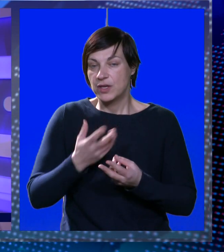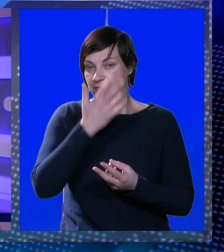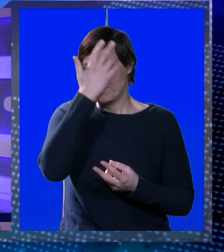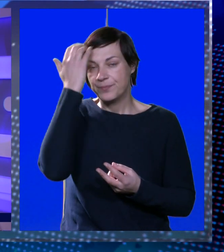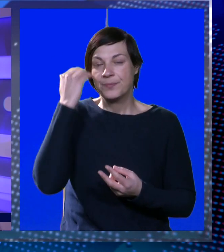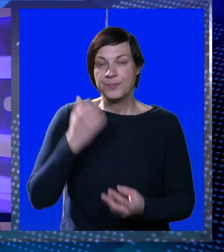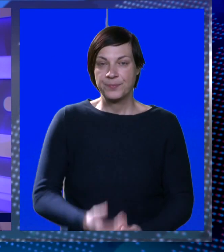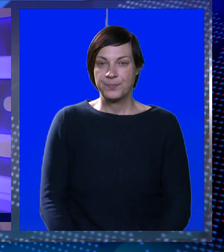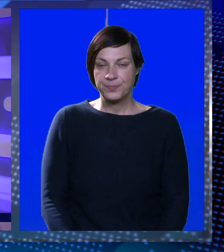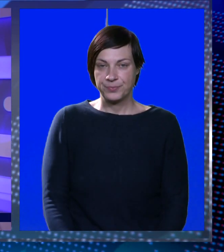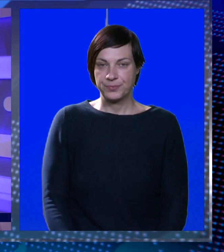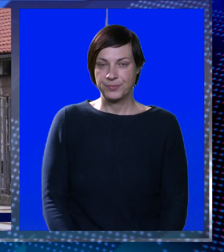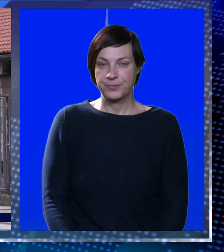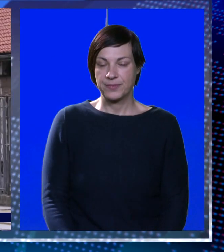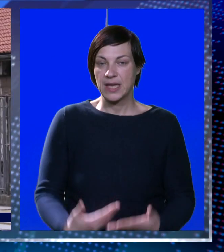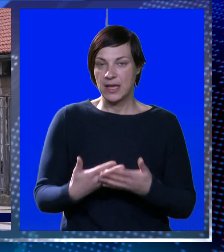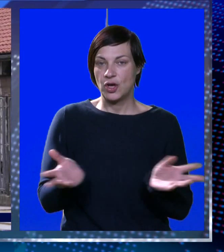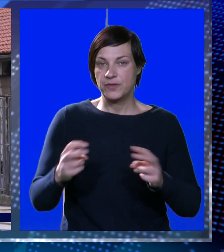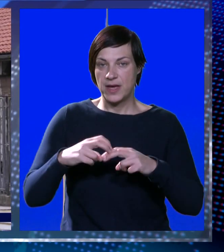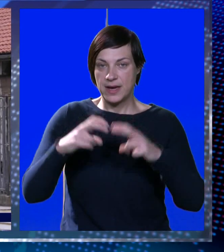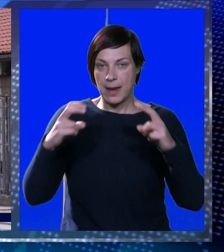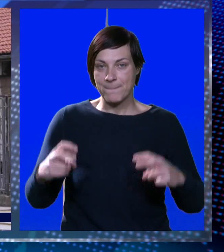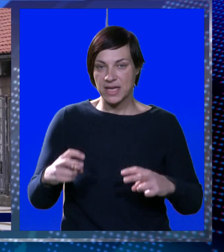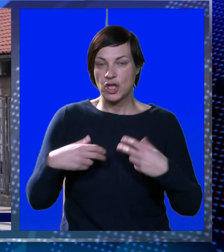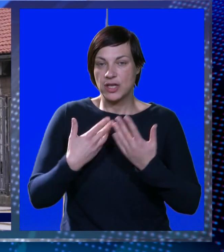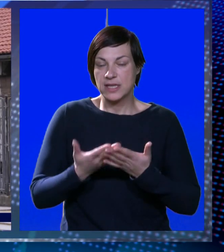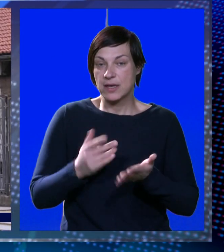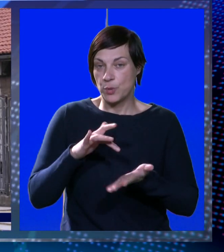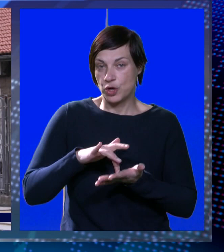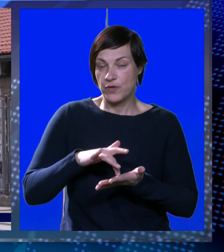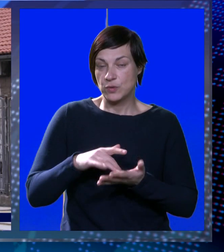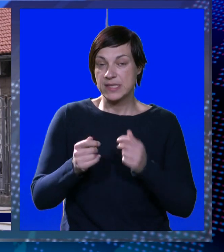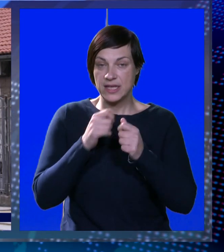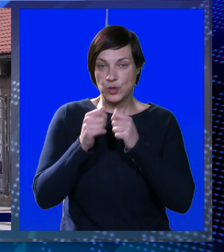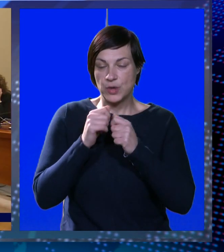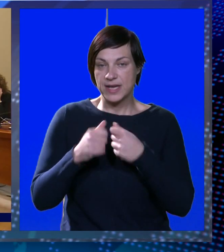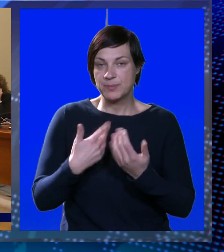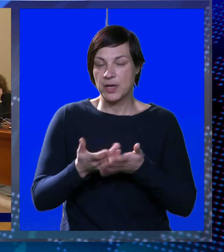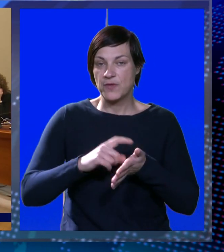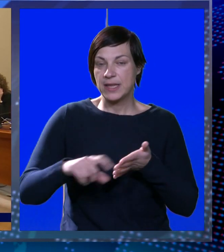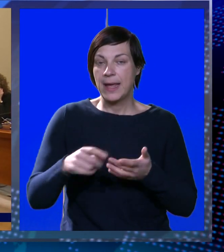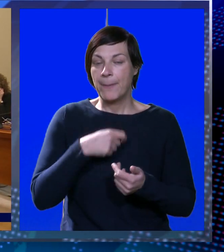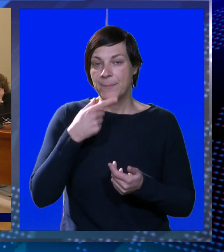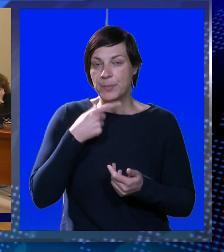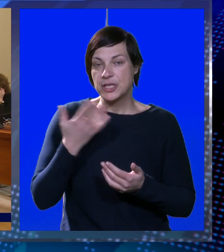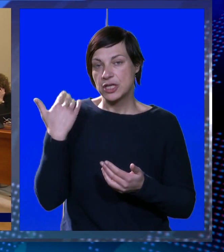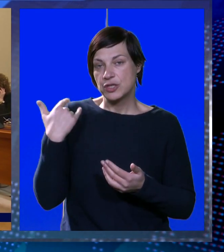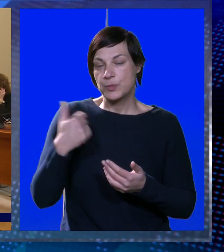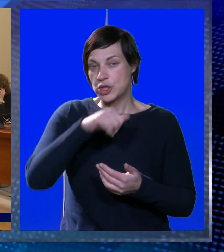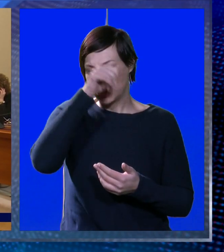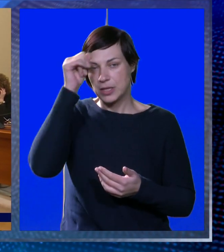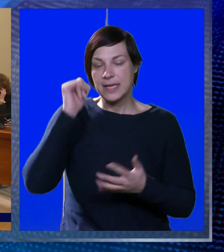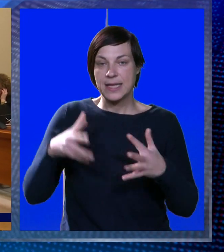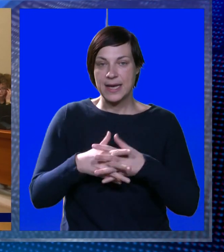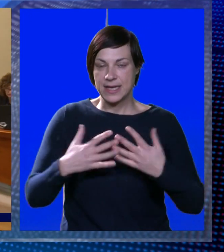gastronomske ponude. Otvaranje McDonald's-a ponovo je u centru rasprava. O ovoj temi pričalo se još